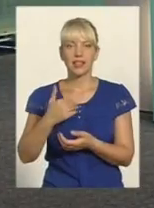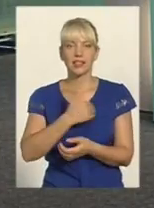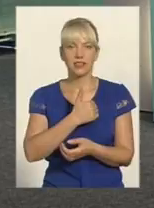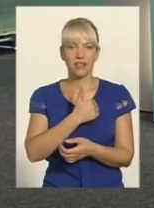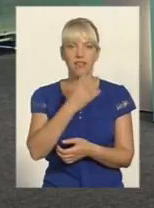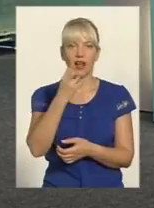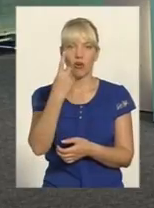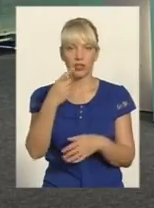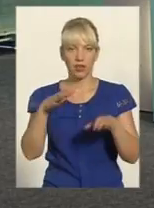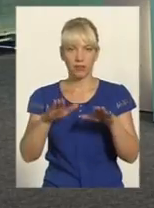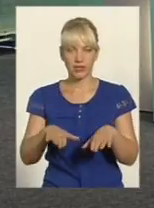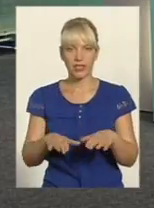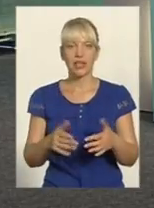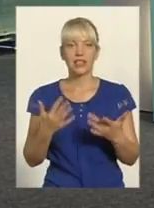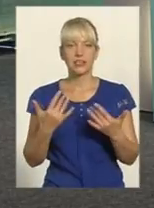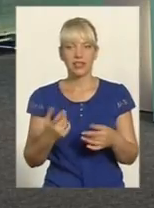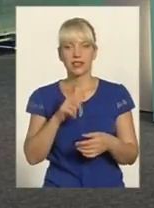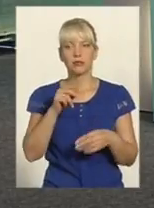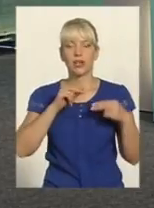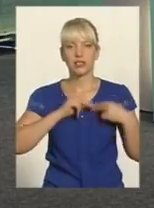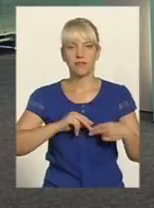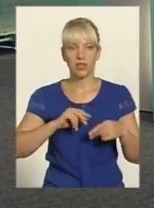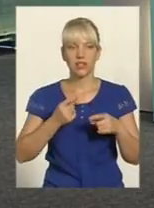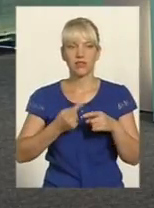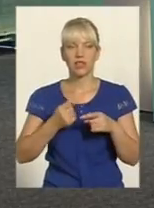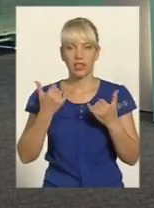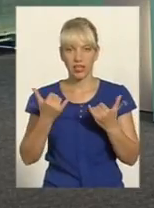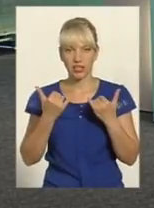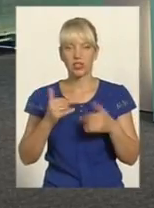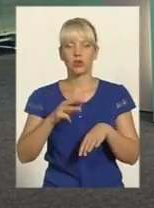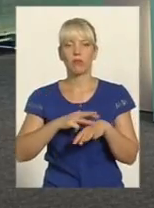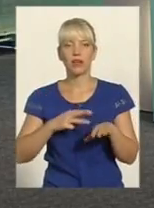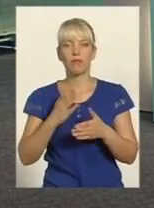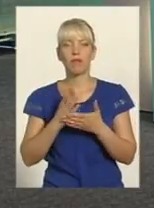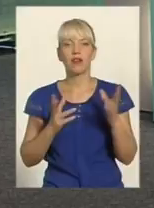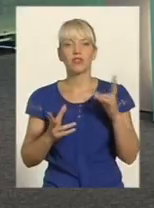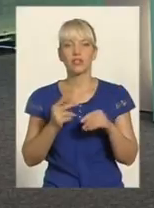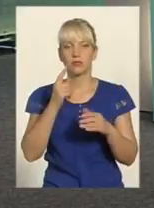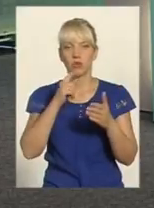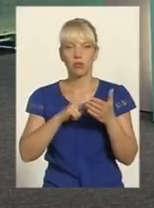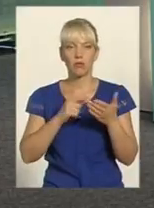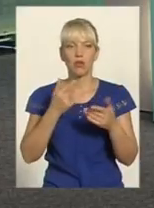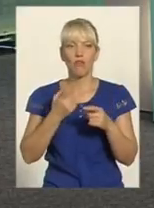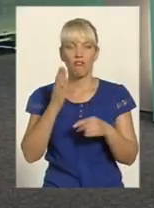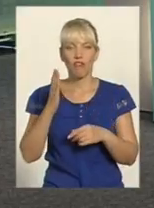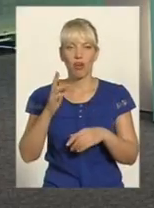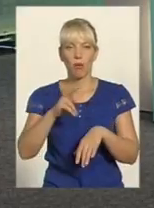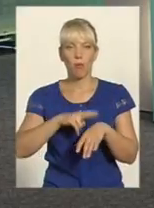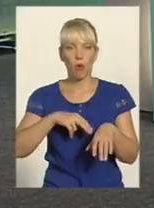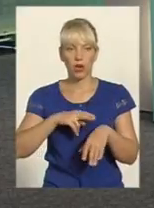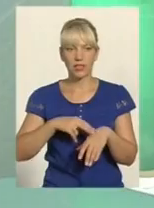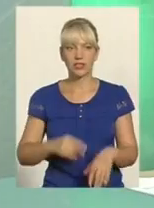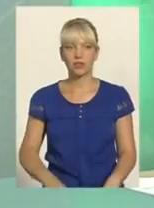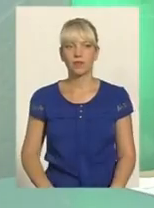працівників нинішньої міліції мають шанс потрапити в нову поліцію? Дякую за запитання.